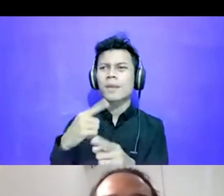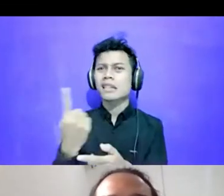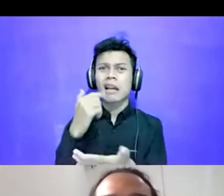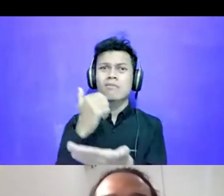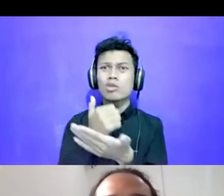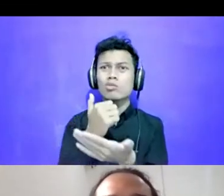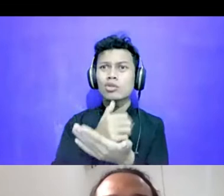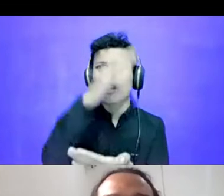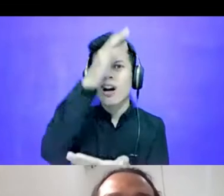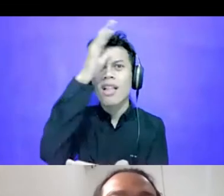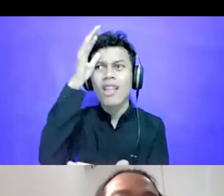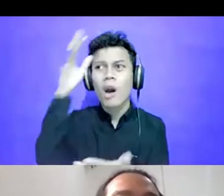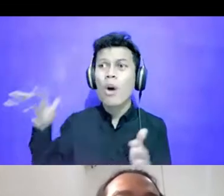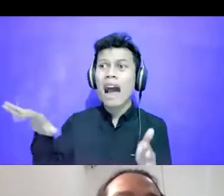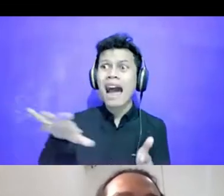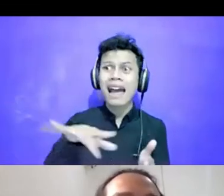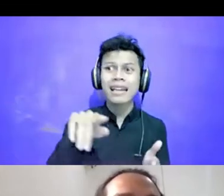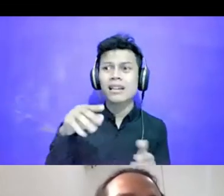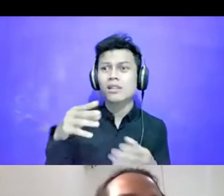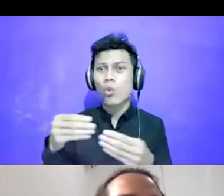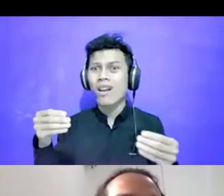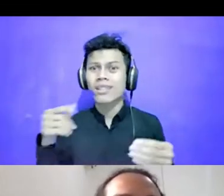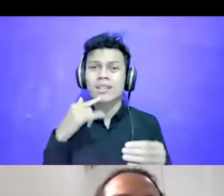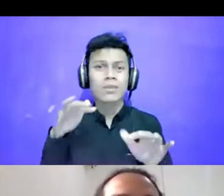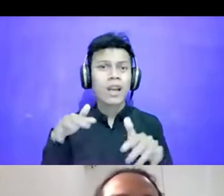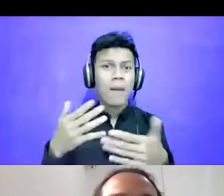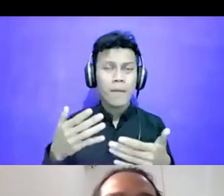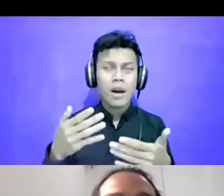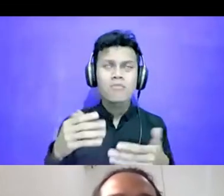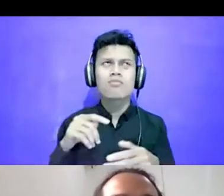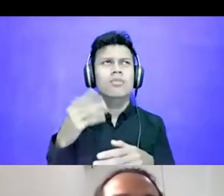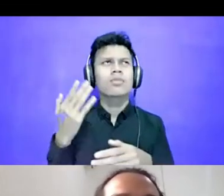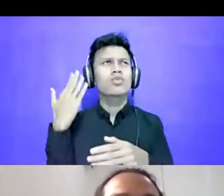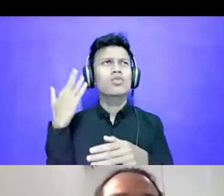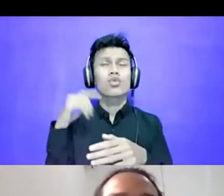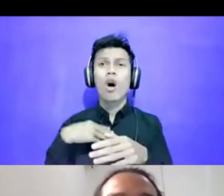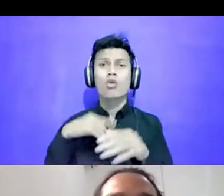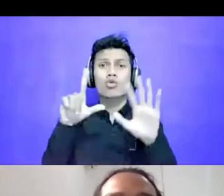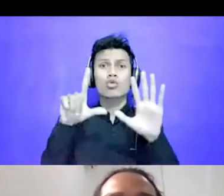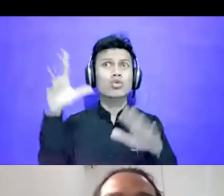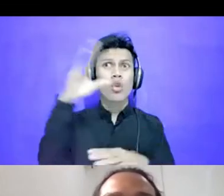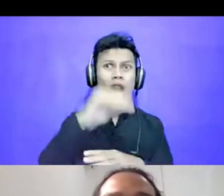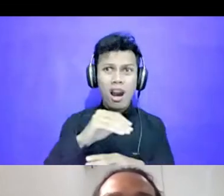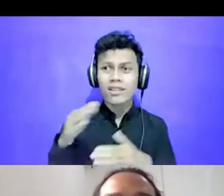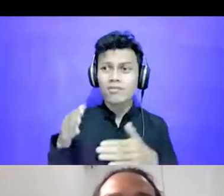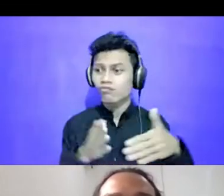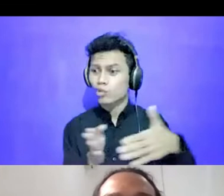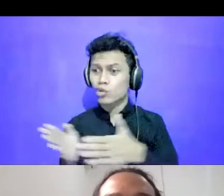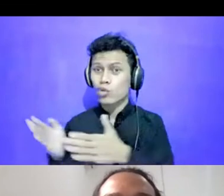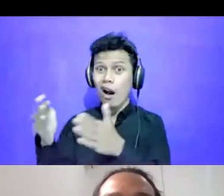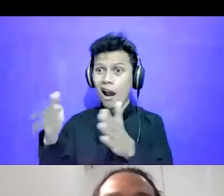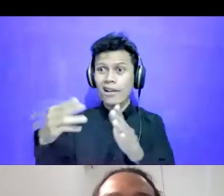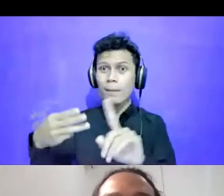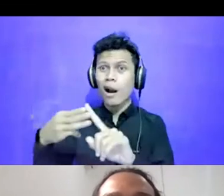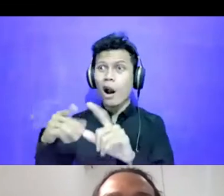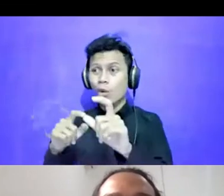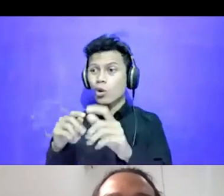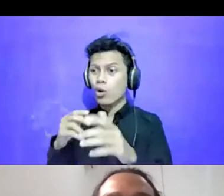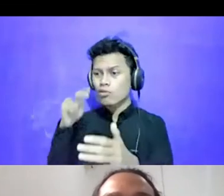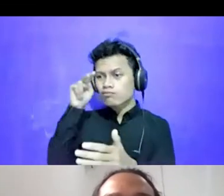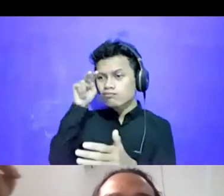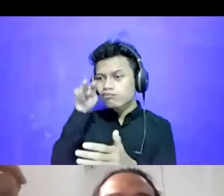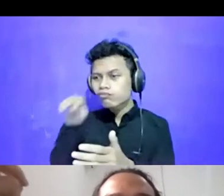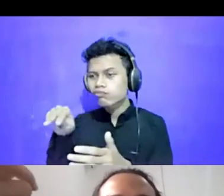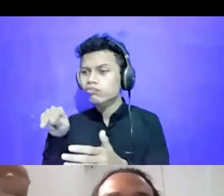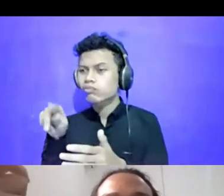Kualitas Airnya Seperti Apa Jadi Waktu itu Aku Selama 7 Hari Menyusurin Sungai Bengawan Solo Untuk Mengambil Sample